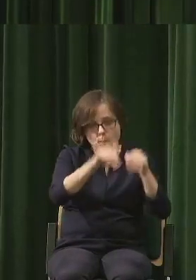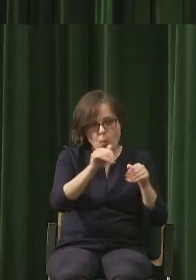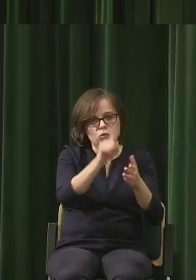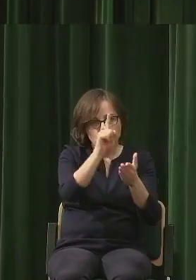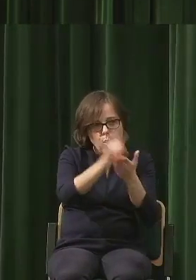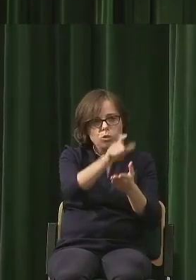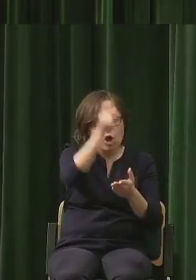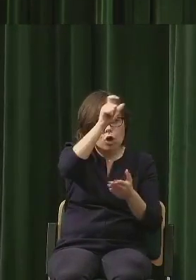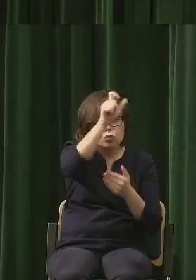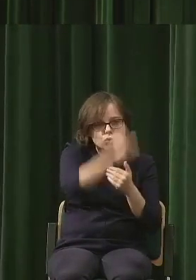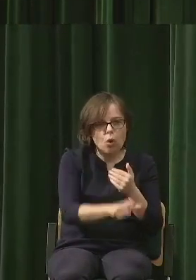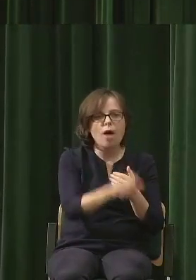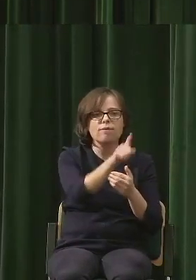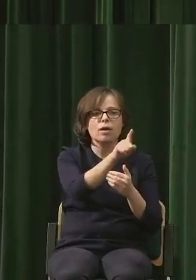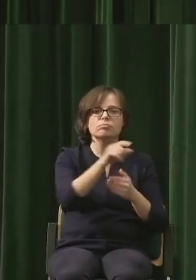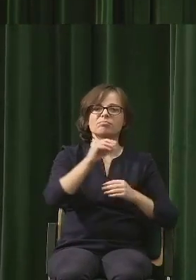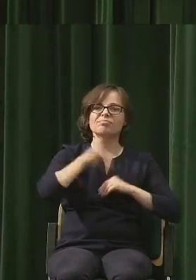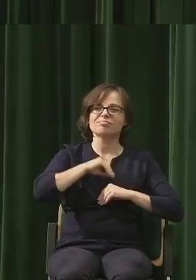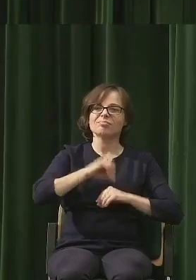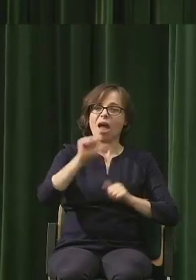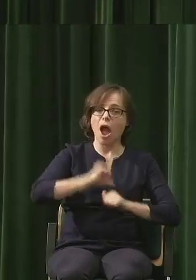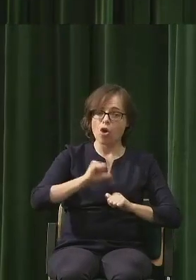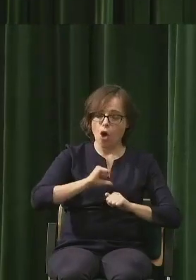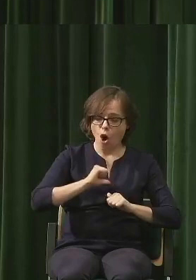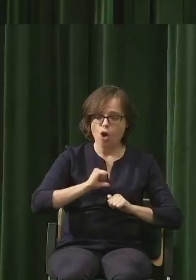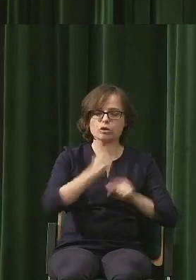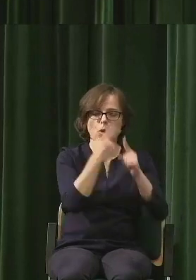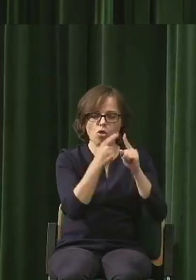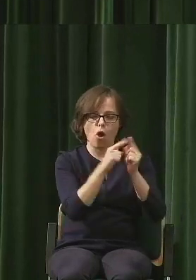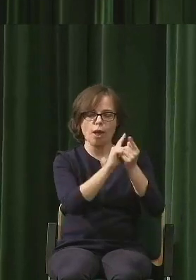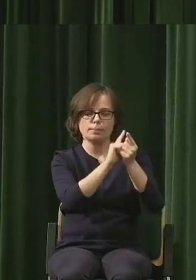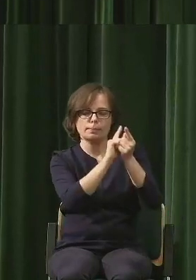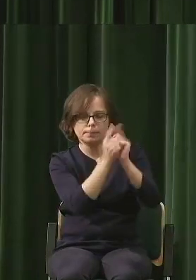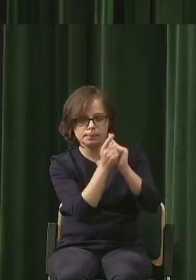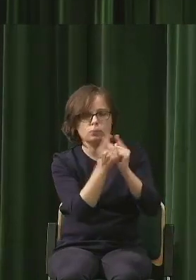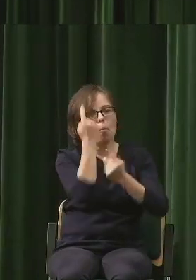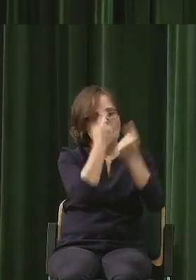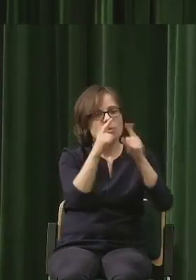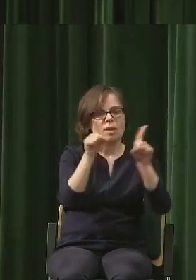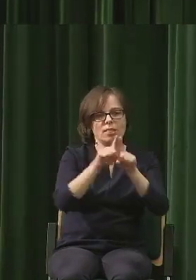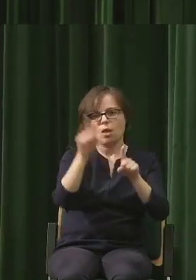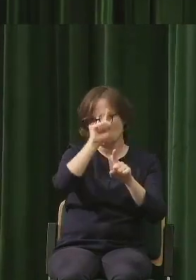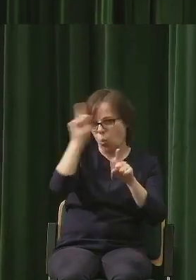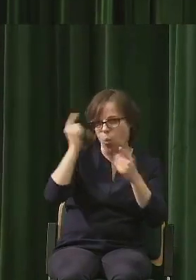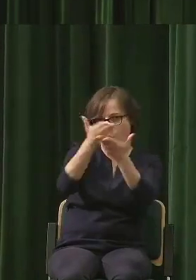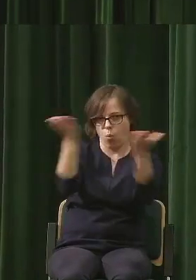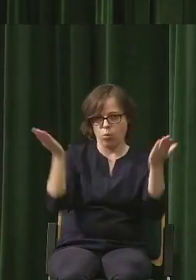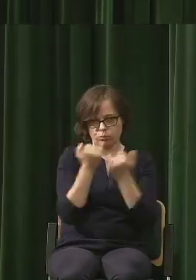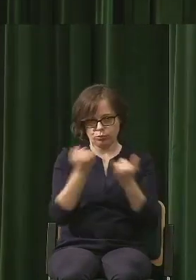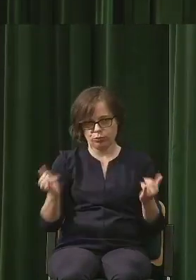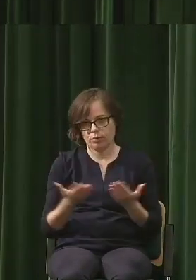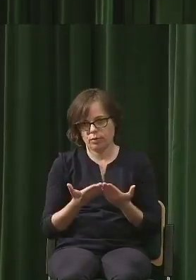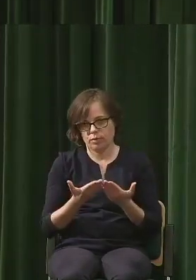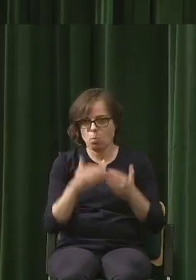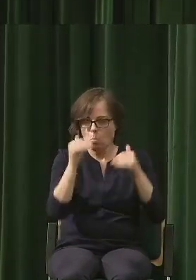fundamentalnie egoistycznego modelu życia. Można wiele mądrości do, do